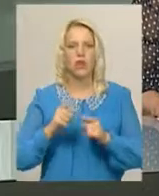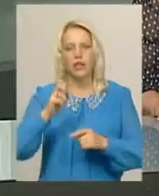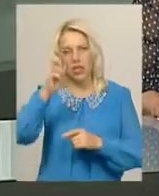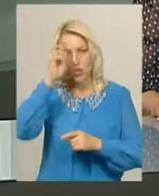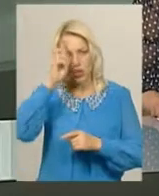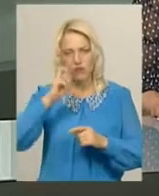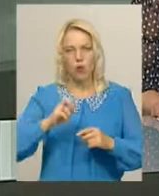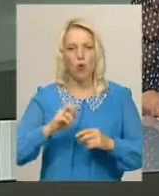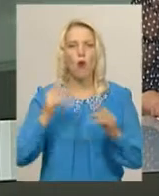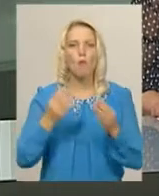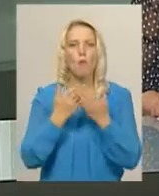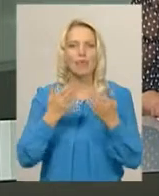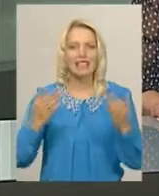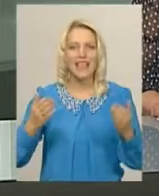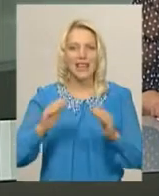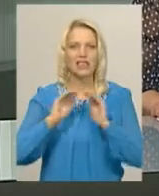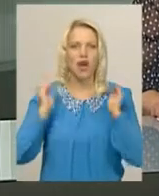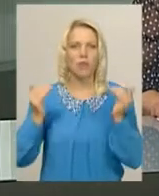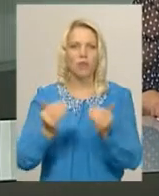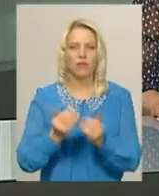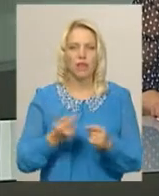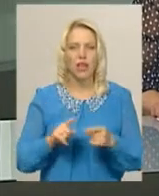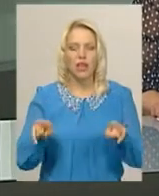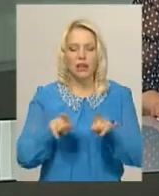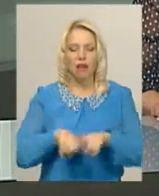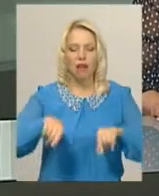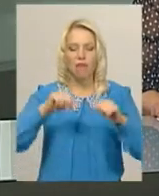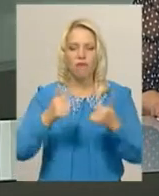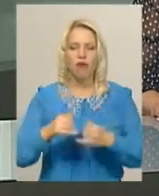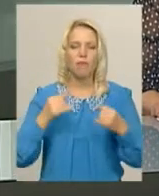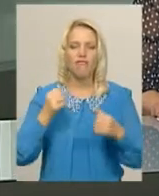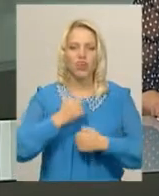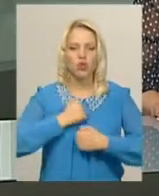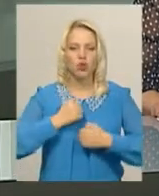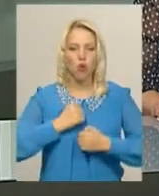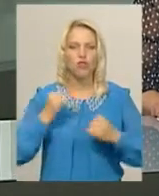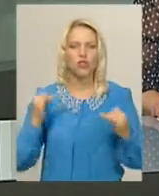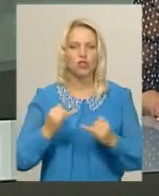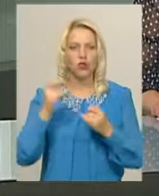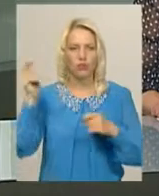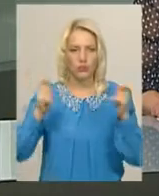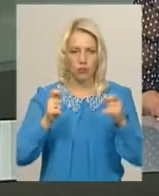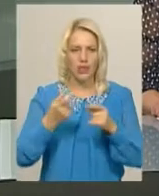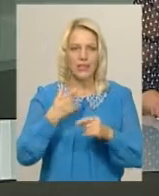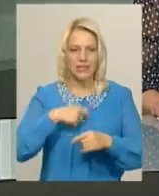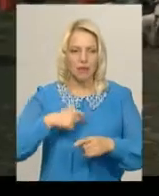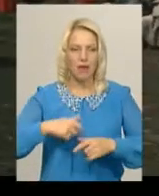Олександр Заремба. За його словами, така форма військово-історичного фестивалю як школа «Мілітарія» себе виправдала.